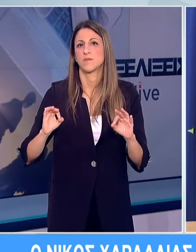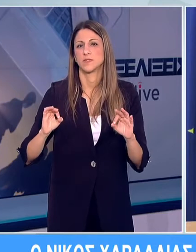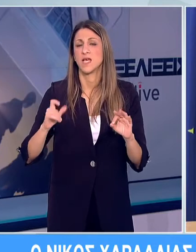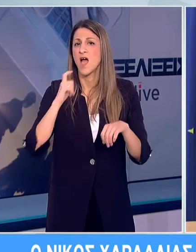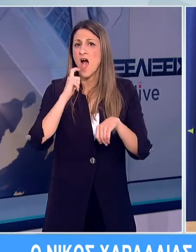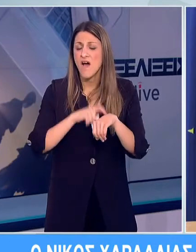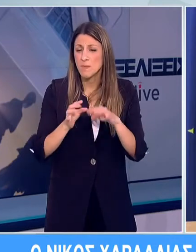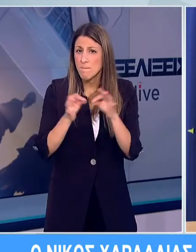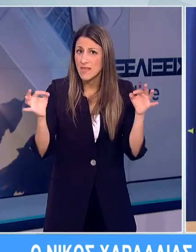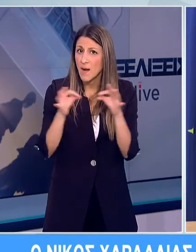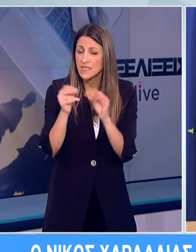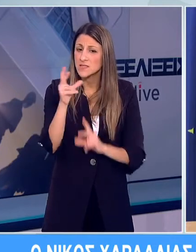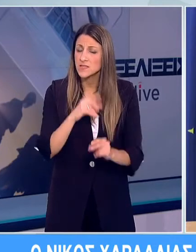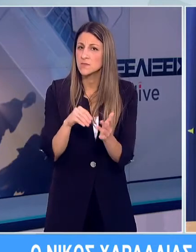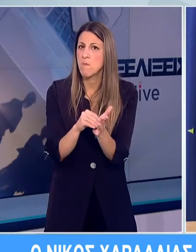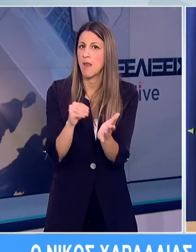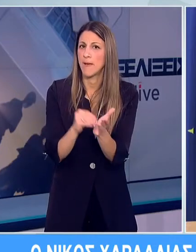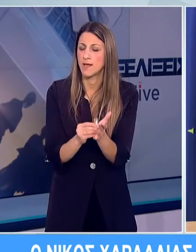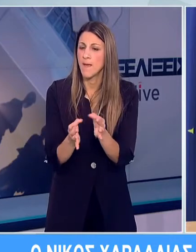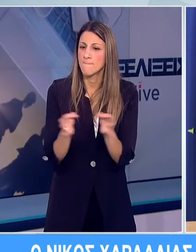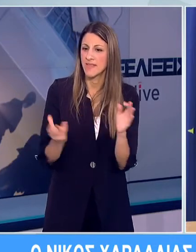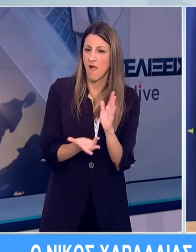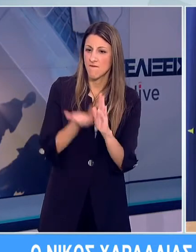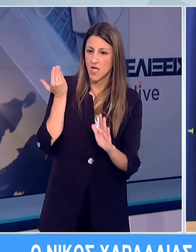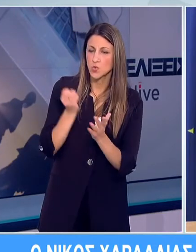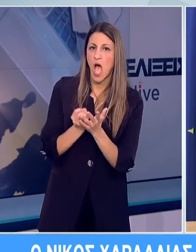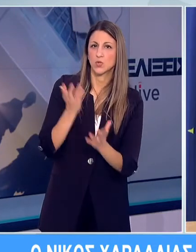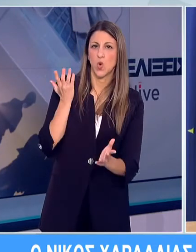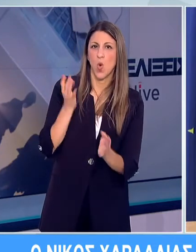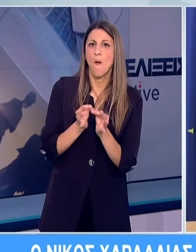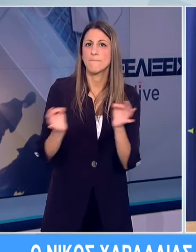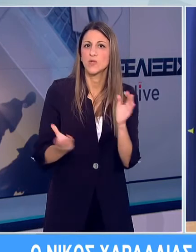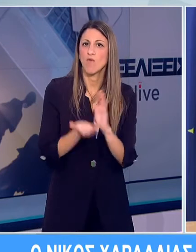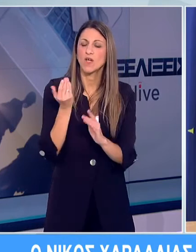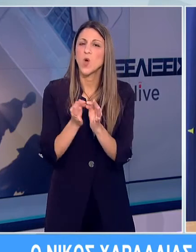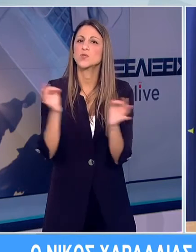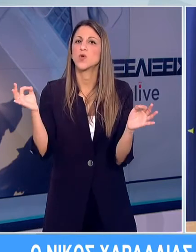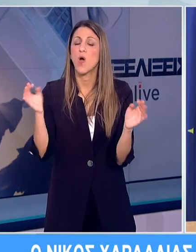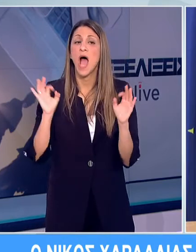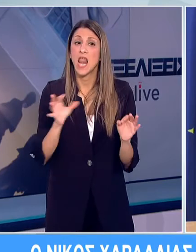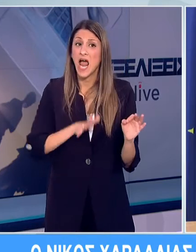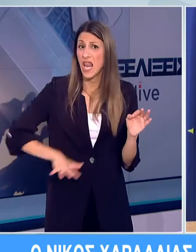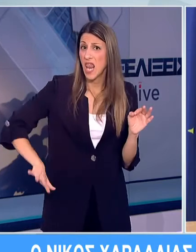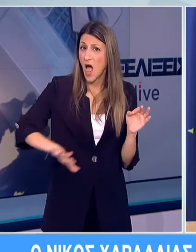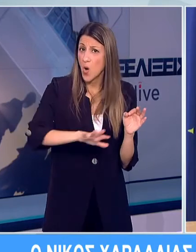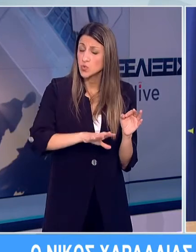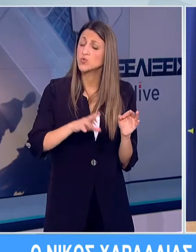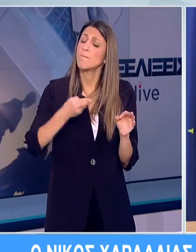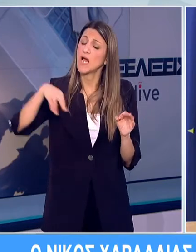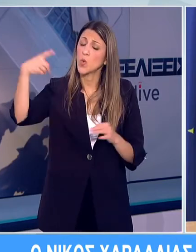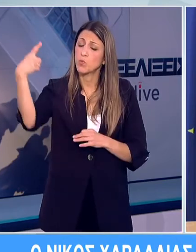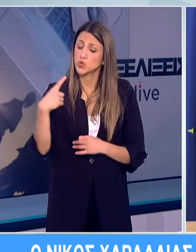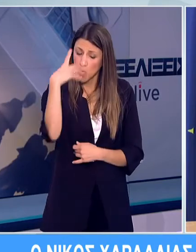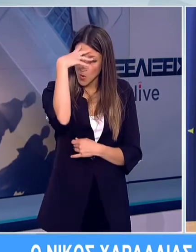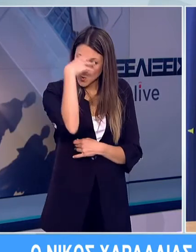τραπέζι. Όμως νομίζω ότι συντριπτικά ο ελληνικός λαός έχει αντιληφθεί τι πρέπει να κάνει, τον τρόπο που πρέπει να το κάνει